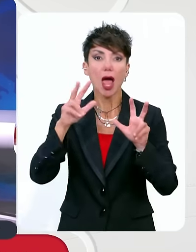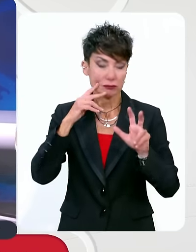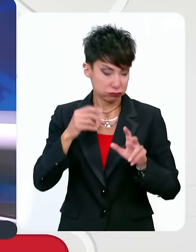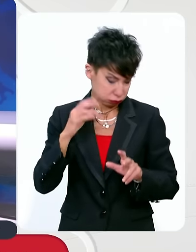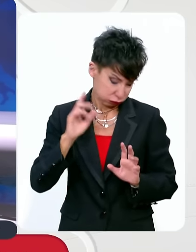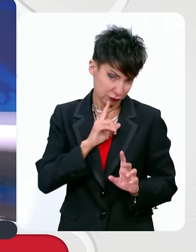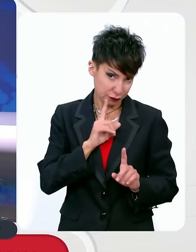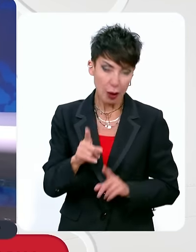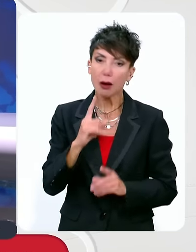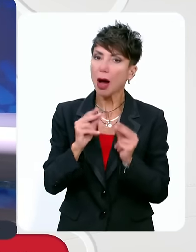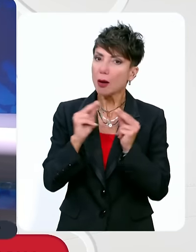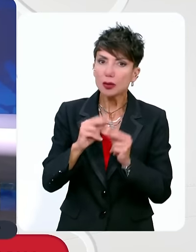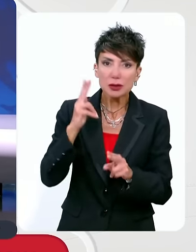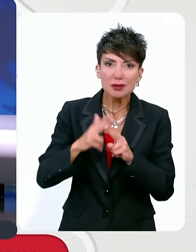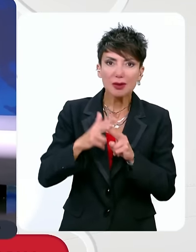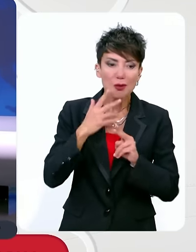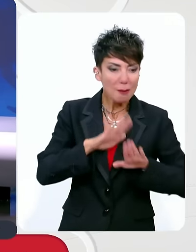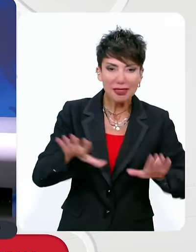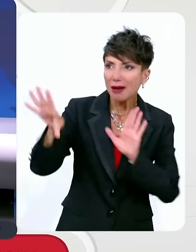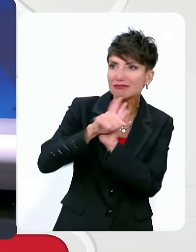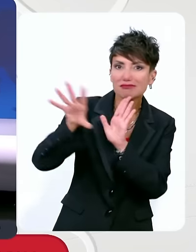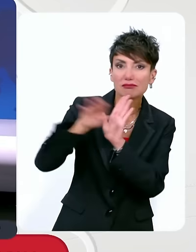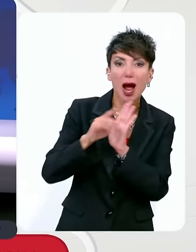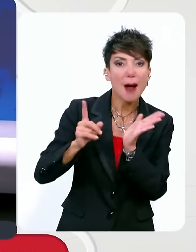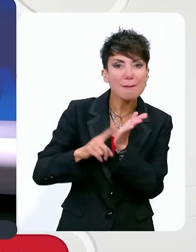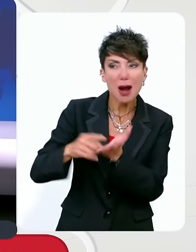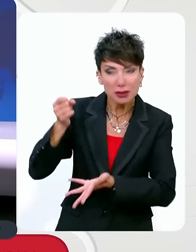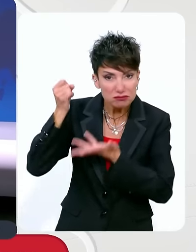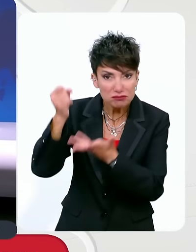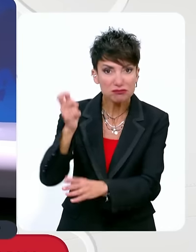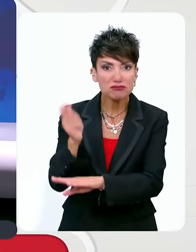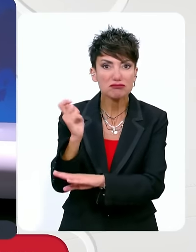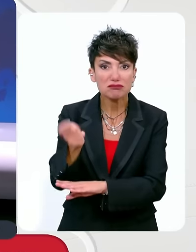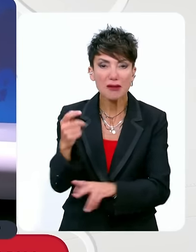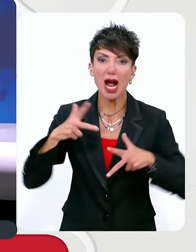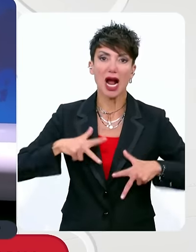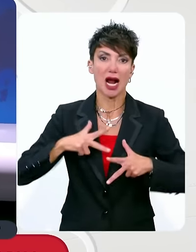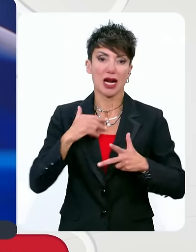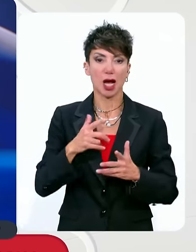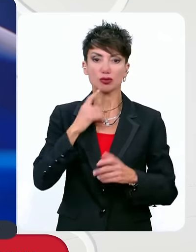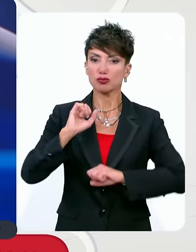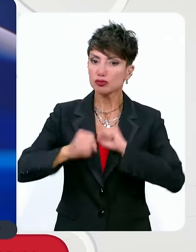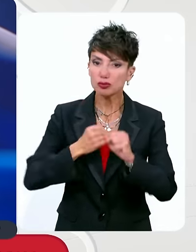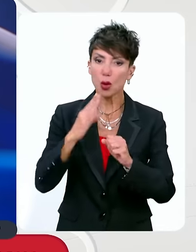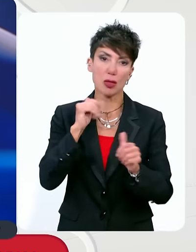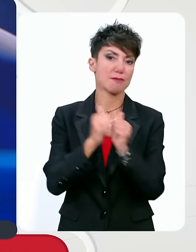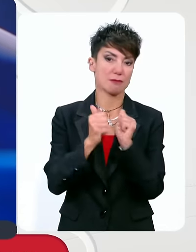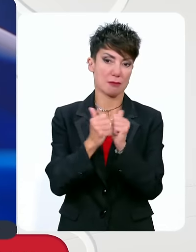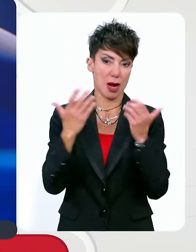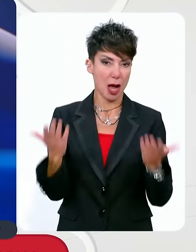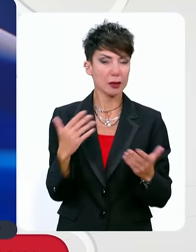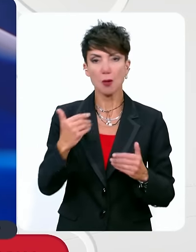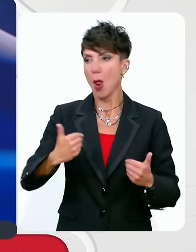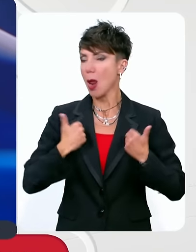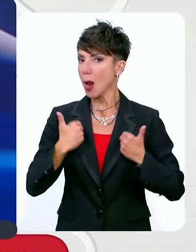αυτός. Ναι, πολύ σημαντικό αυτό, αλλά χρειάζεται ενίσχυση. Πρέπει το κράτος να ενισχύσει αυτόν τον αθλητισμό, την